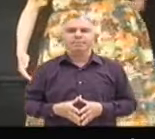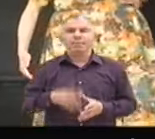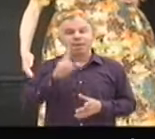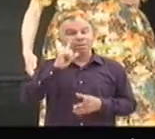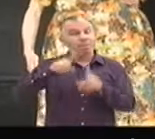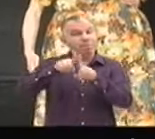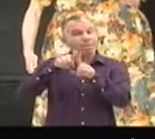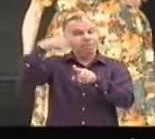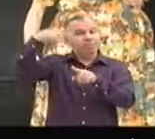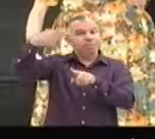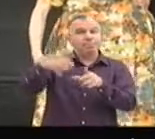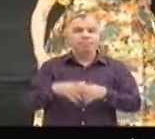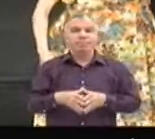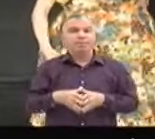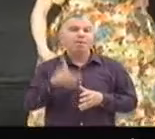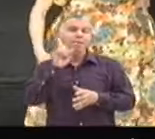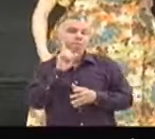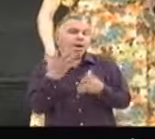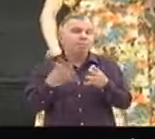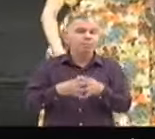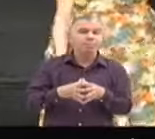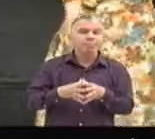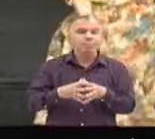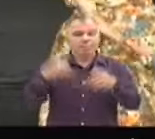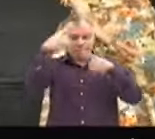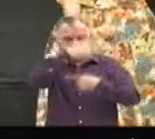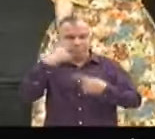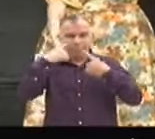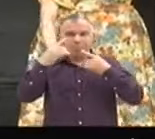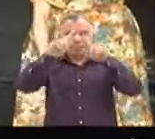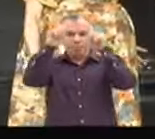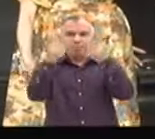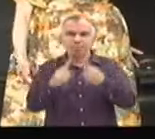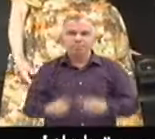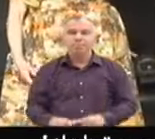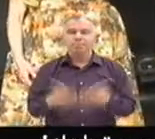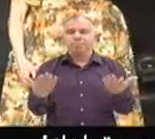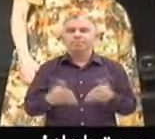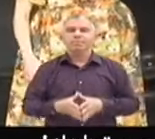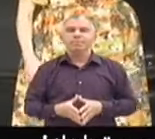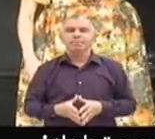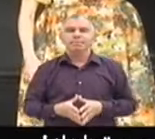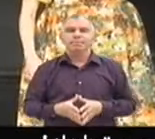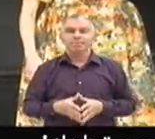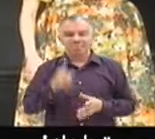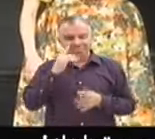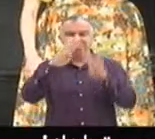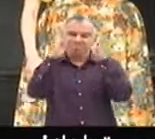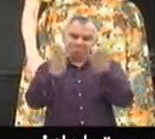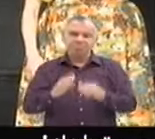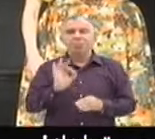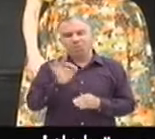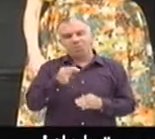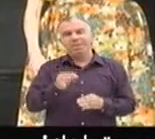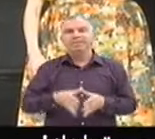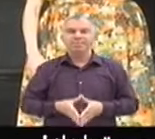Avec un cœur, une âme, un corps ! Ah ben c'est le corps